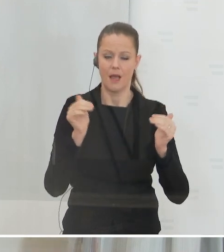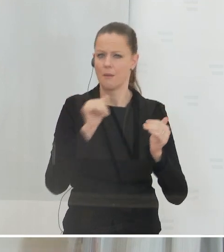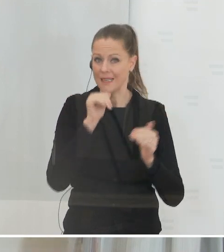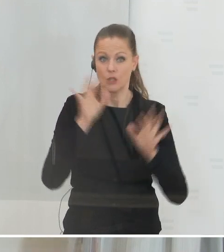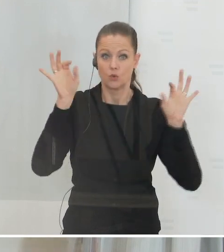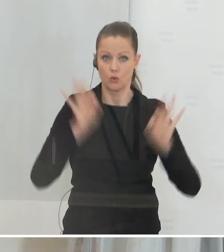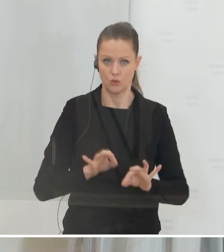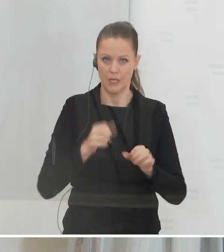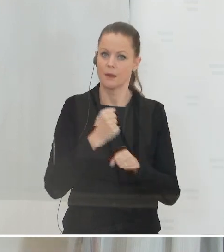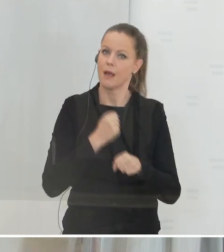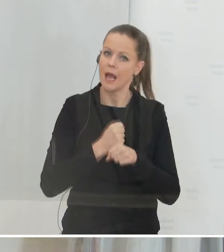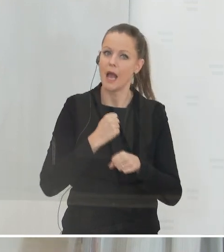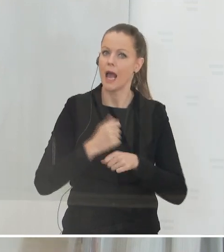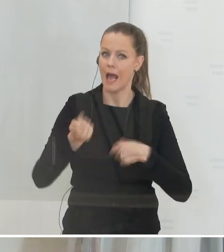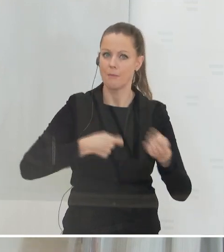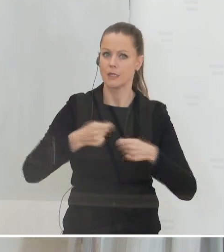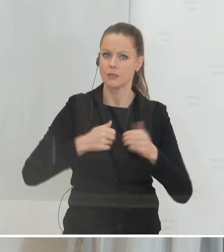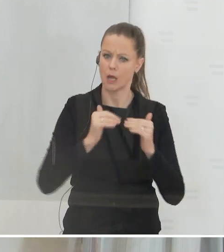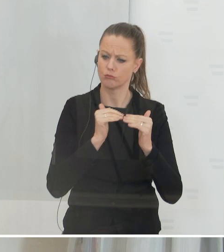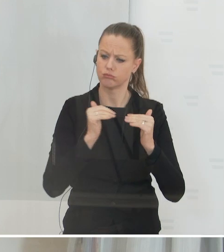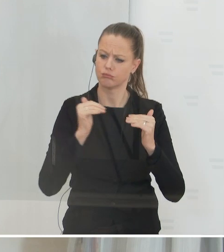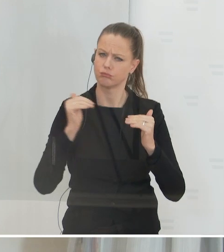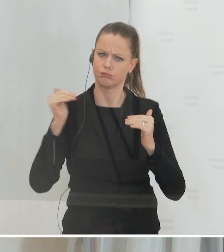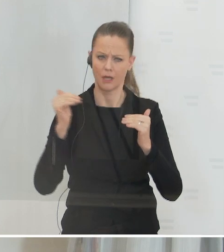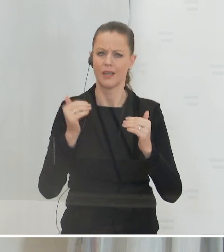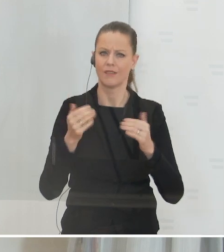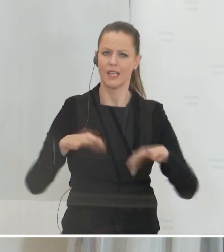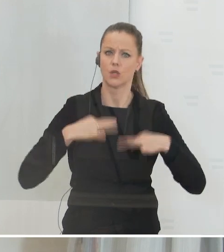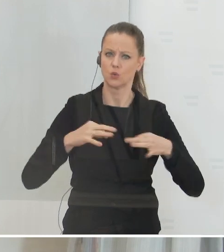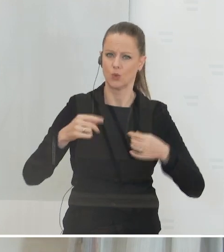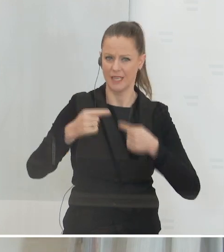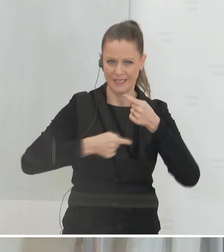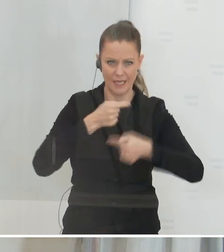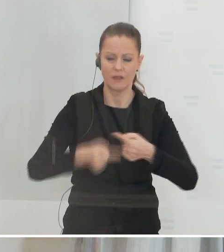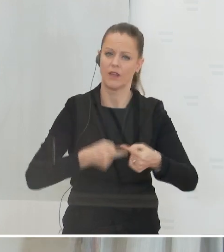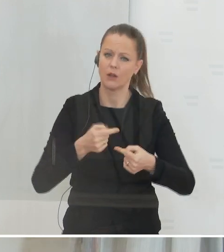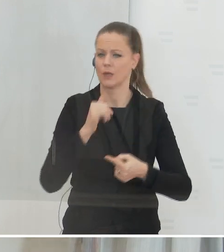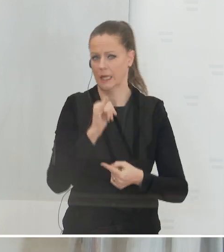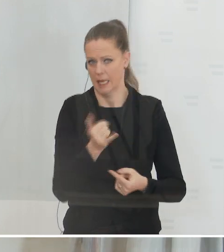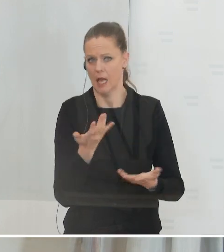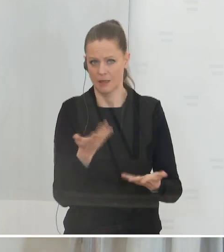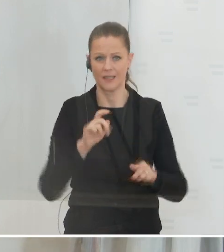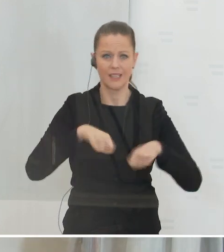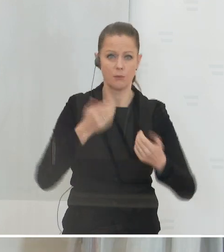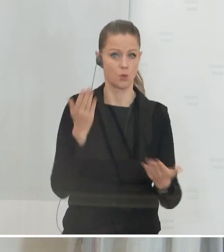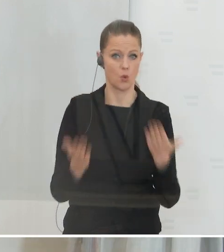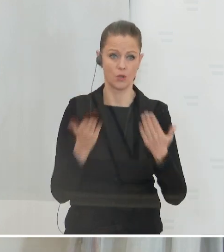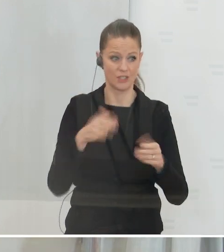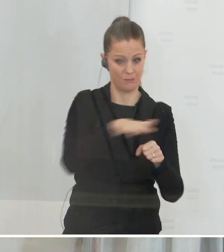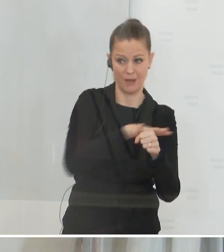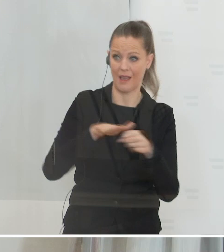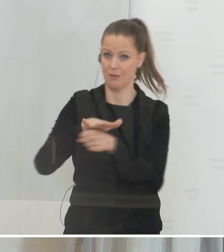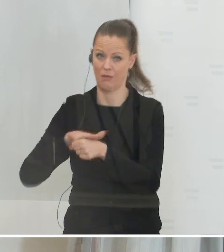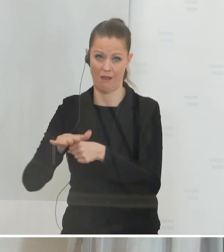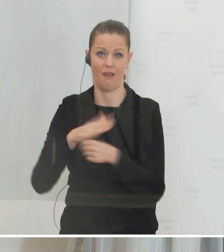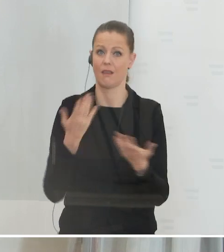Arbeitsmarkt einigermaßen immunisiert hat von der gesundheitlichen Entwicklung. Aber dass es große Unterschiede gibt zwischen den verschiedenen Bereichen. Es